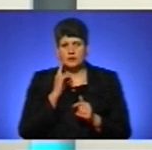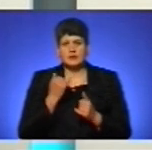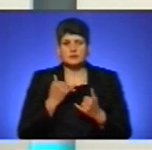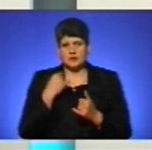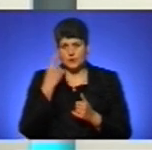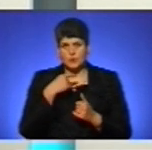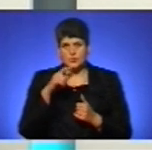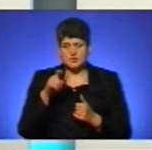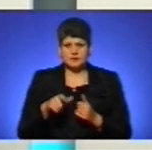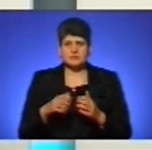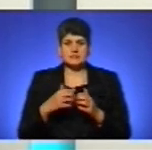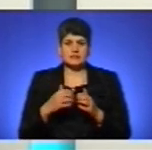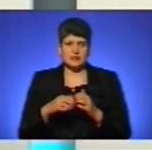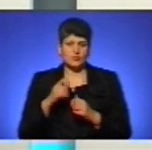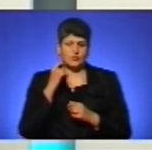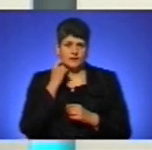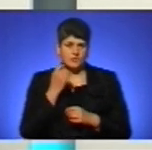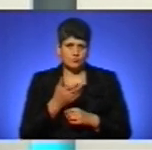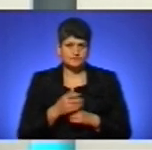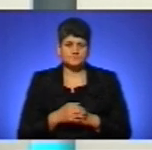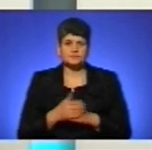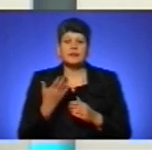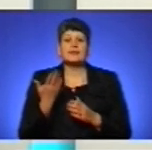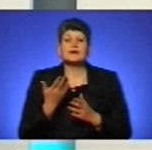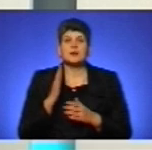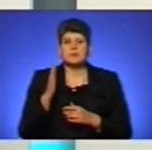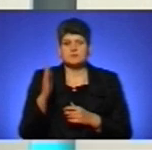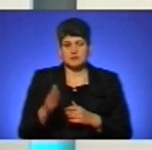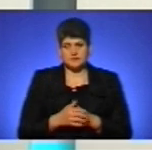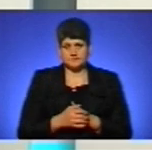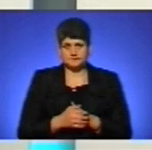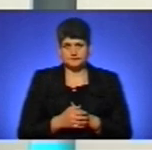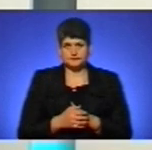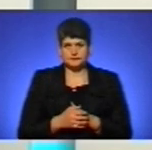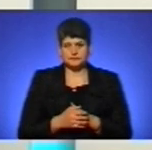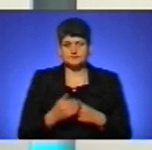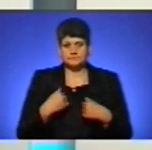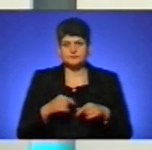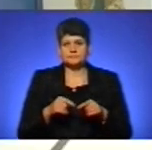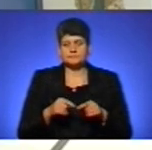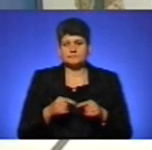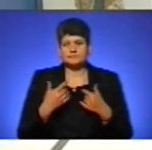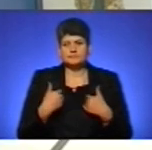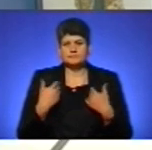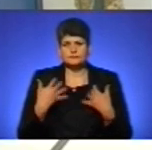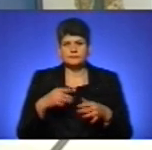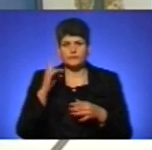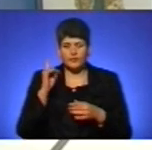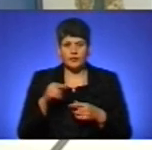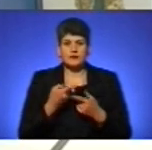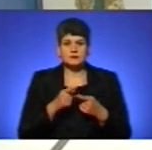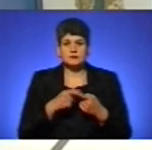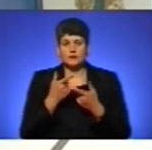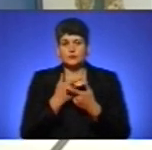середнього віку. Які перспективи? Ну, як ви вже також знаєте, і це оголошувалось